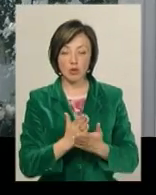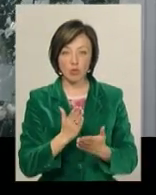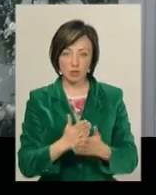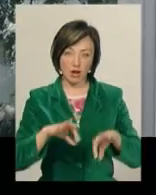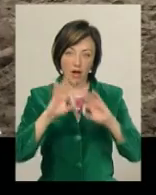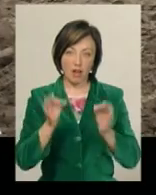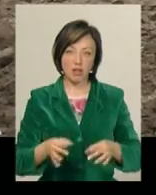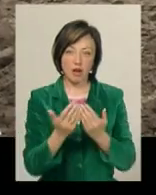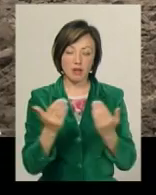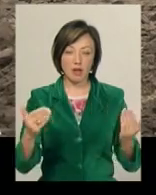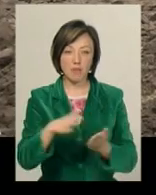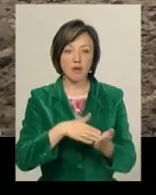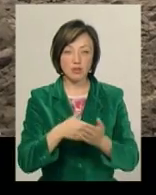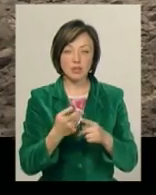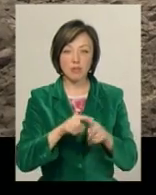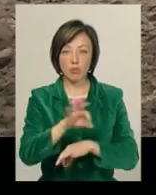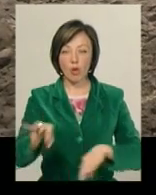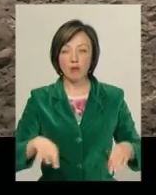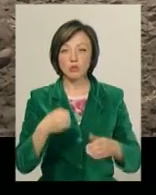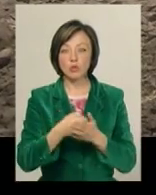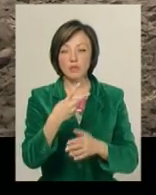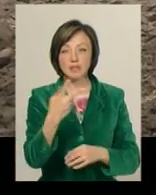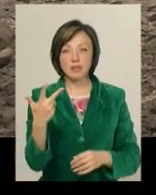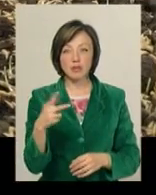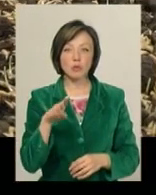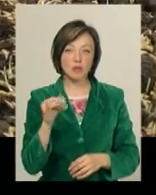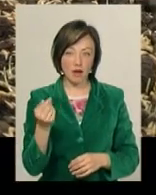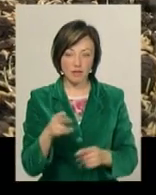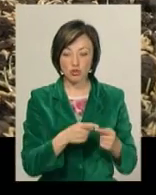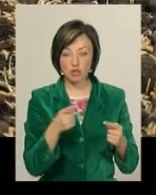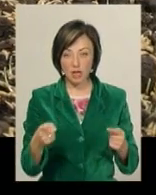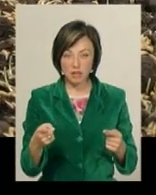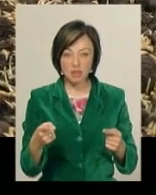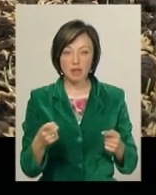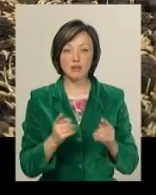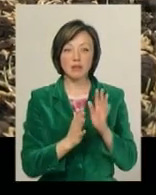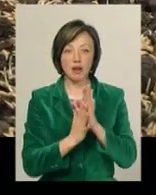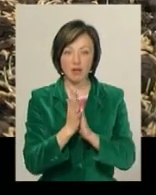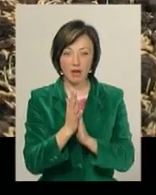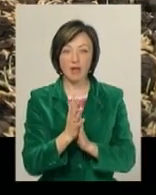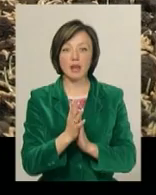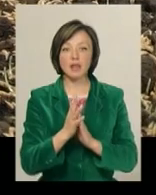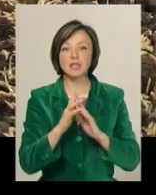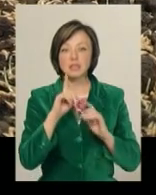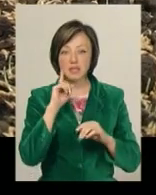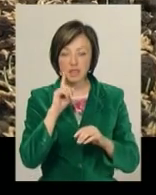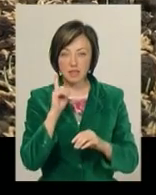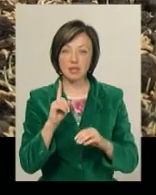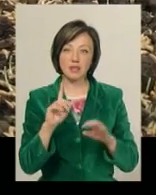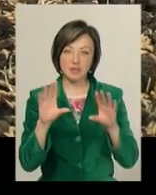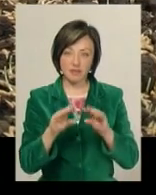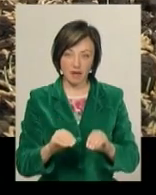арт-галерея «Масло». Проєкт проакт тут триватиме до 23 травня. За цей час трава проросте, зазеленіє зів'яни і цикл